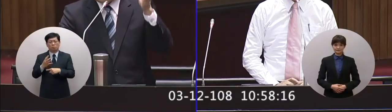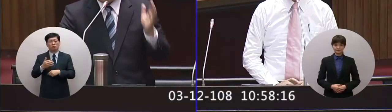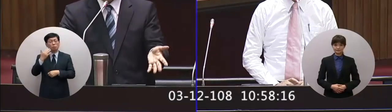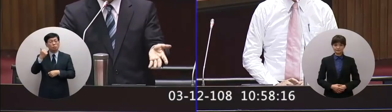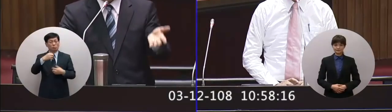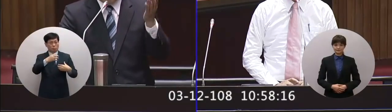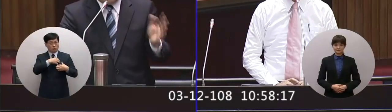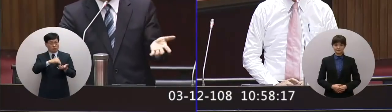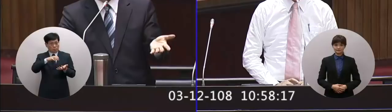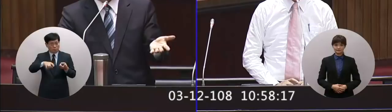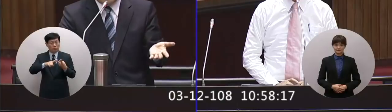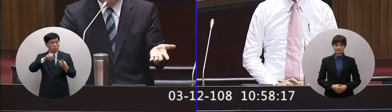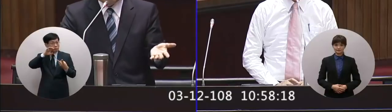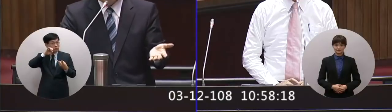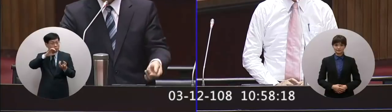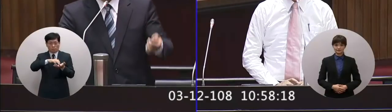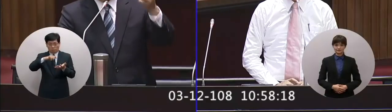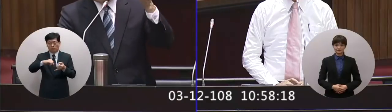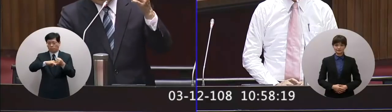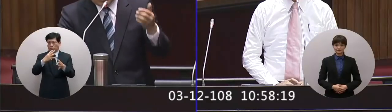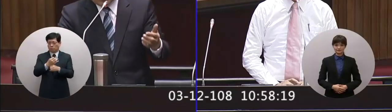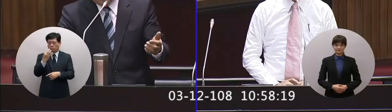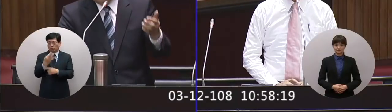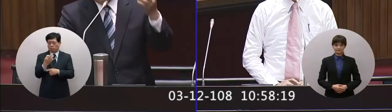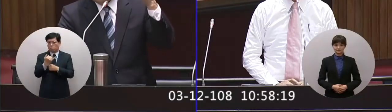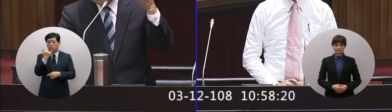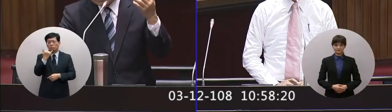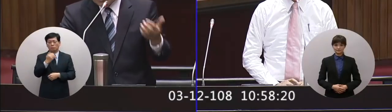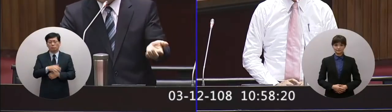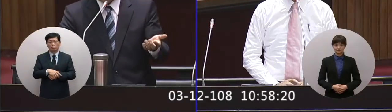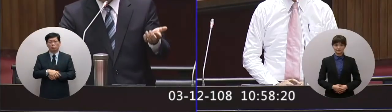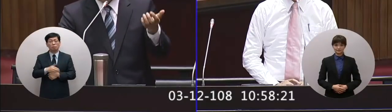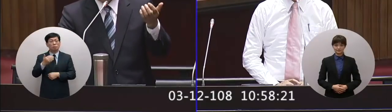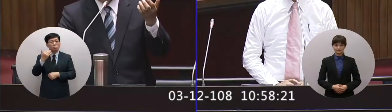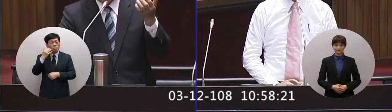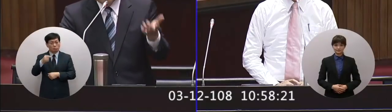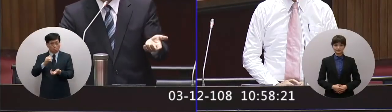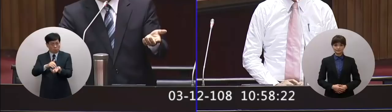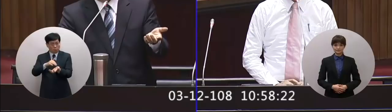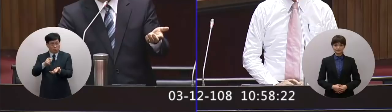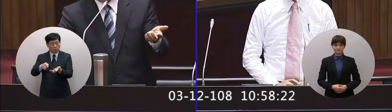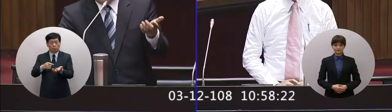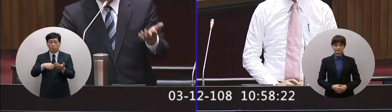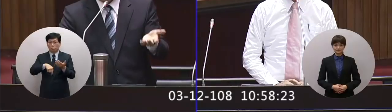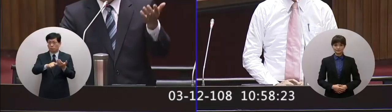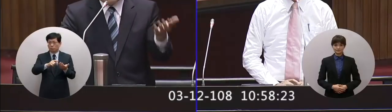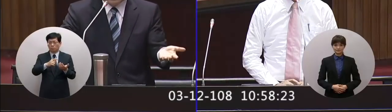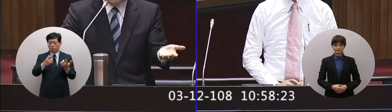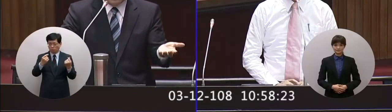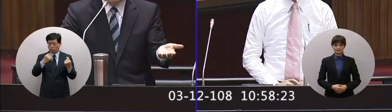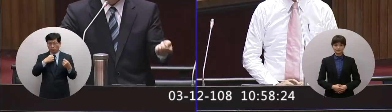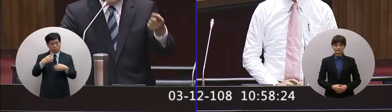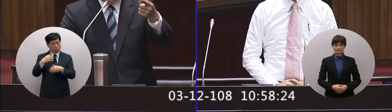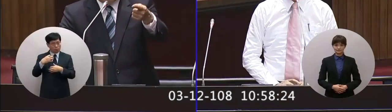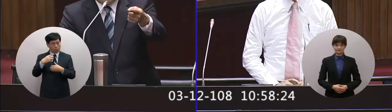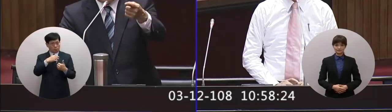在軍醫院農民醫院掛號優待對於就醫就診也應該比